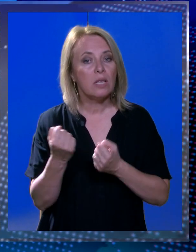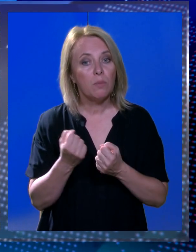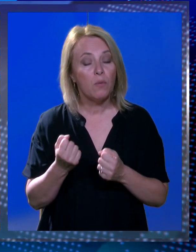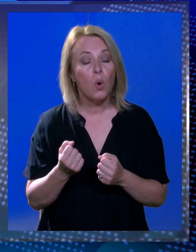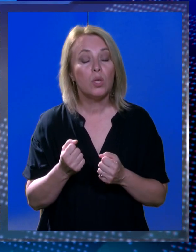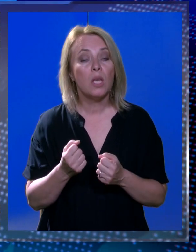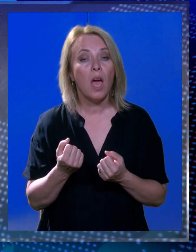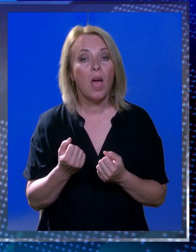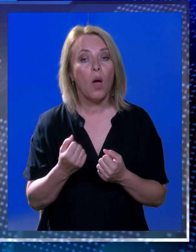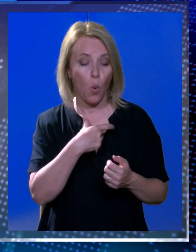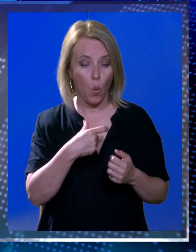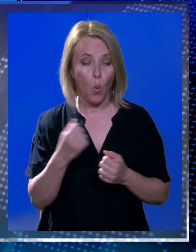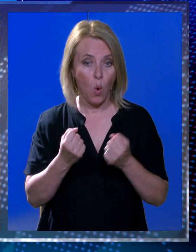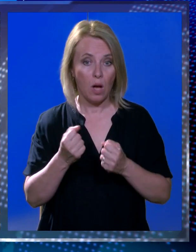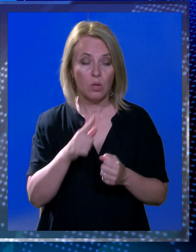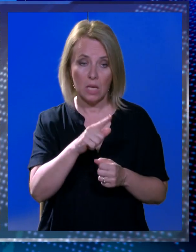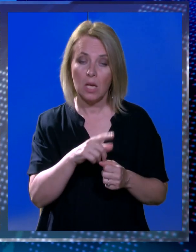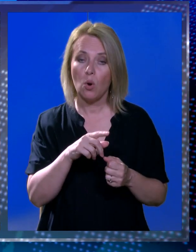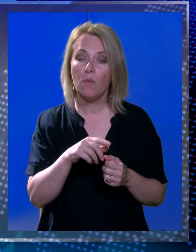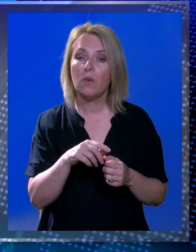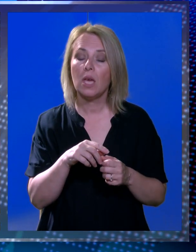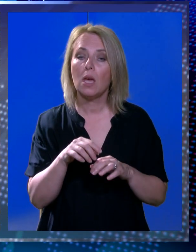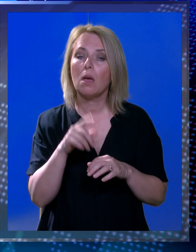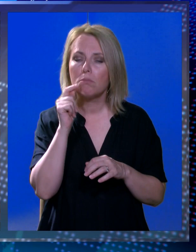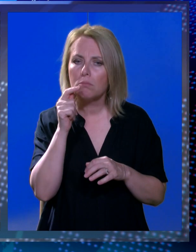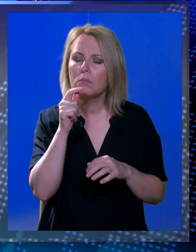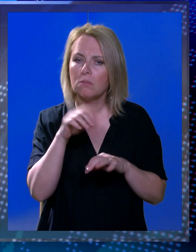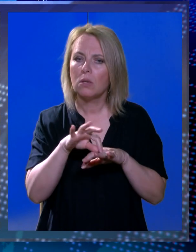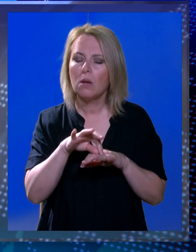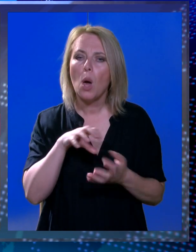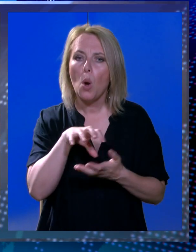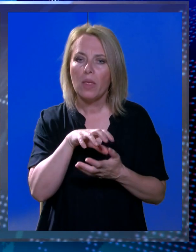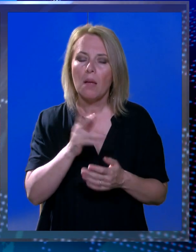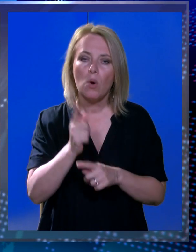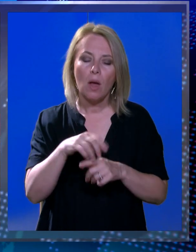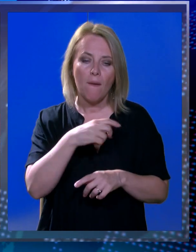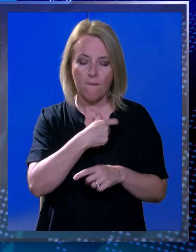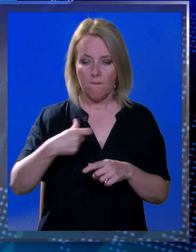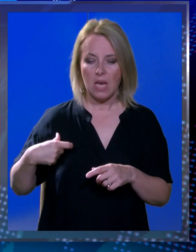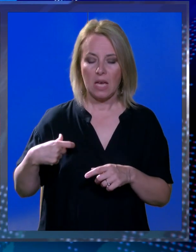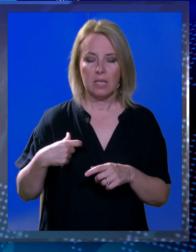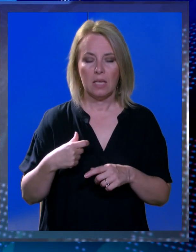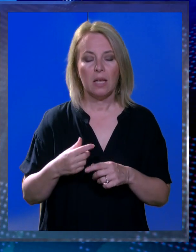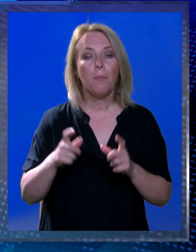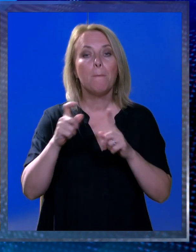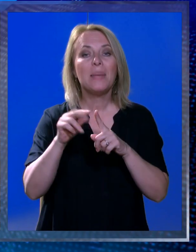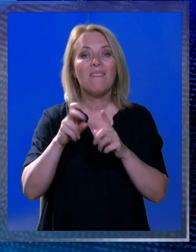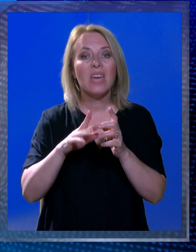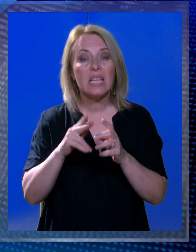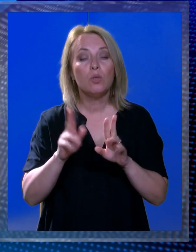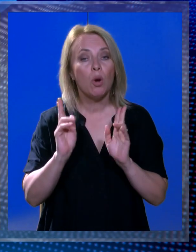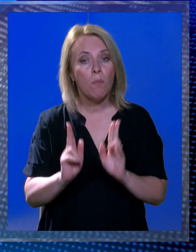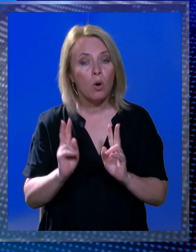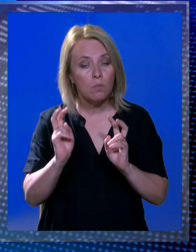prevoze u autu da ih njihovi roditelji vežu u djećoj autosjedolici. Jednostavno jednu sustavnu prevenciju možemo dovesti do